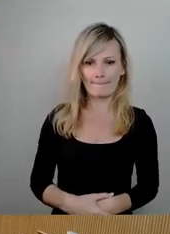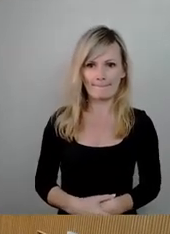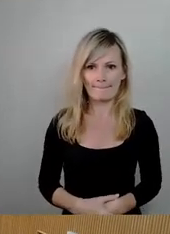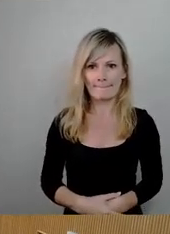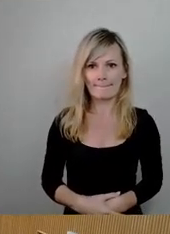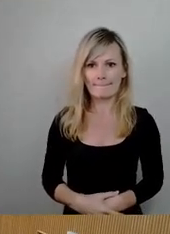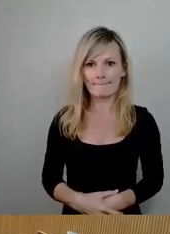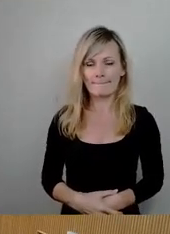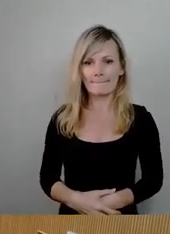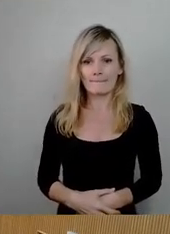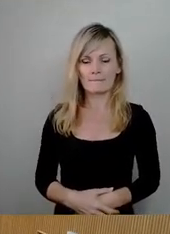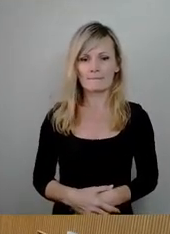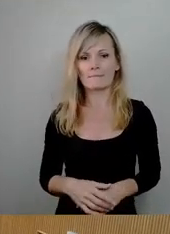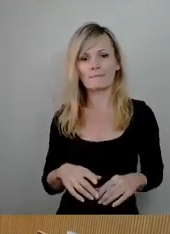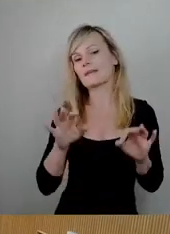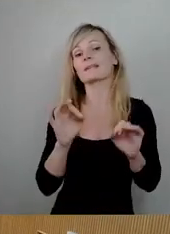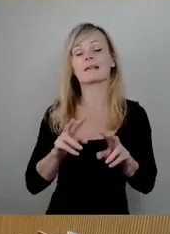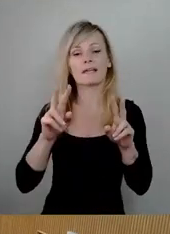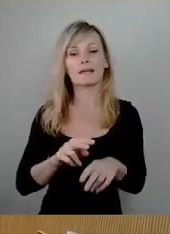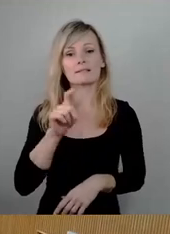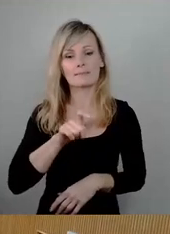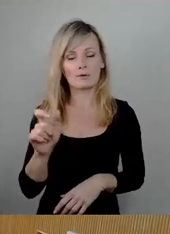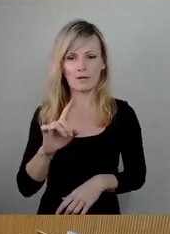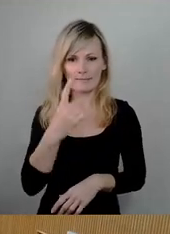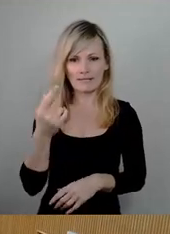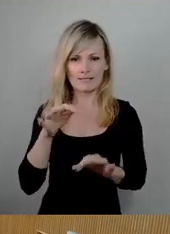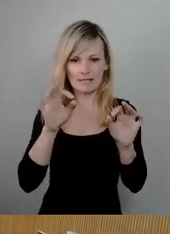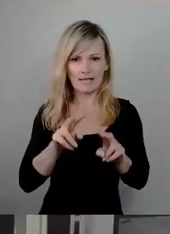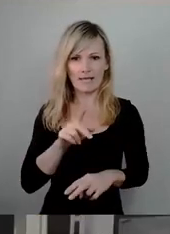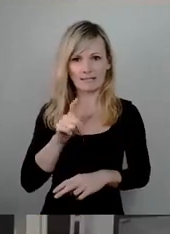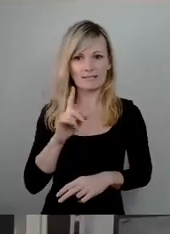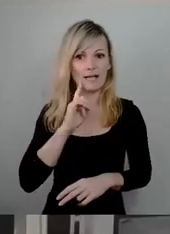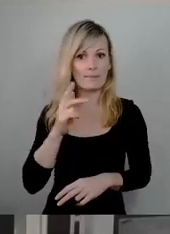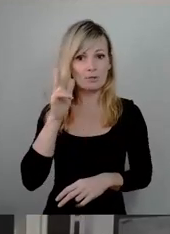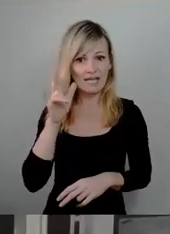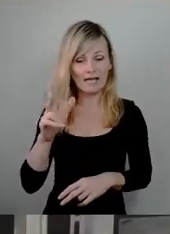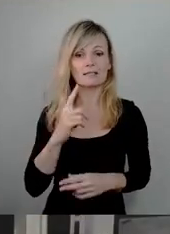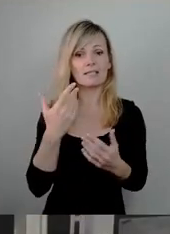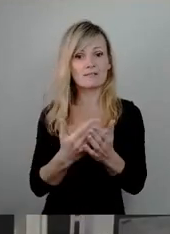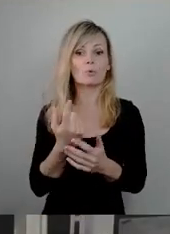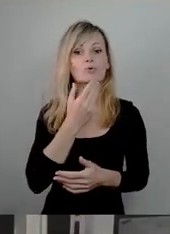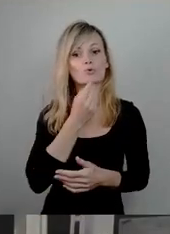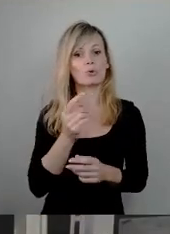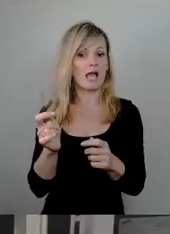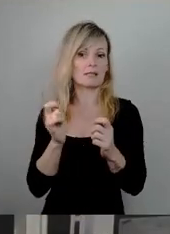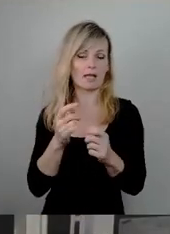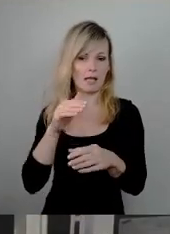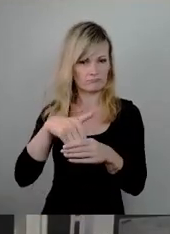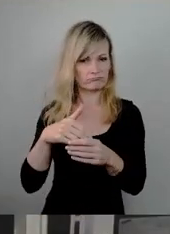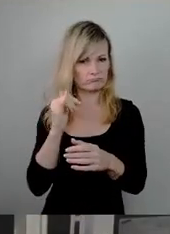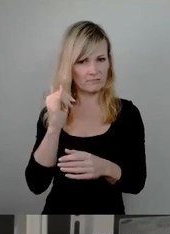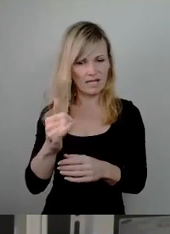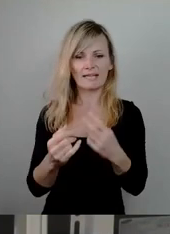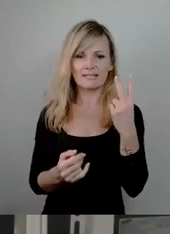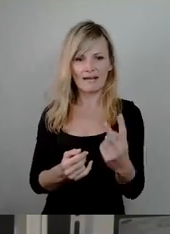Sehr geehrter Herr Bürgermeister, sehr geehrte Damen und Herren, das ist natürlich erst mal was Schönes in diesem Antrag. Es kommen zwei Lieblingsthemen von